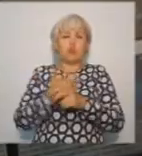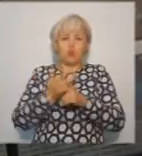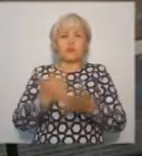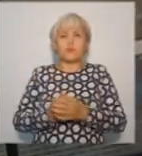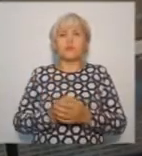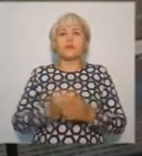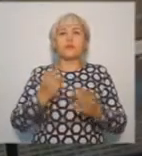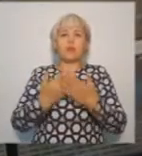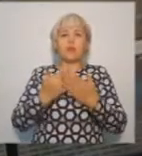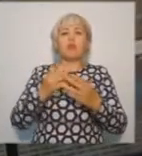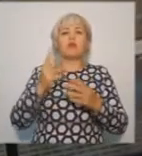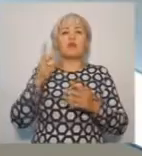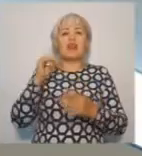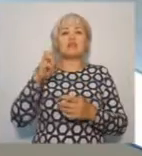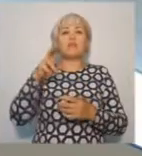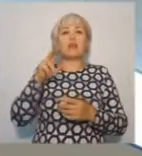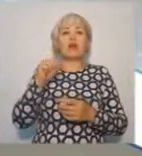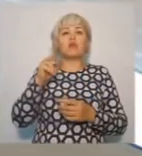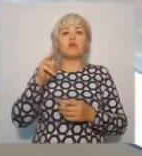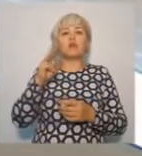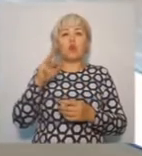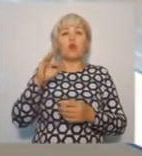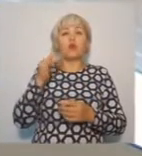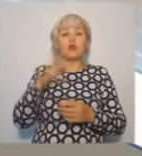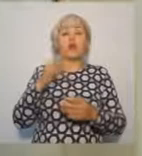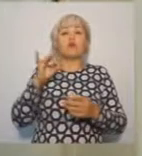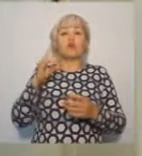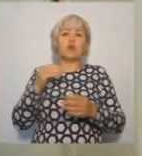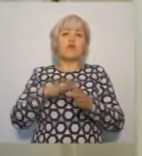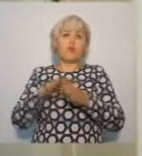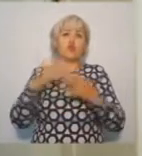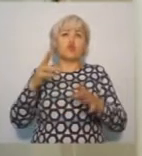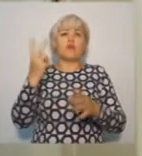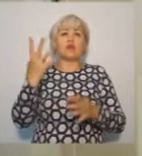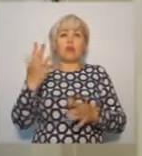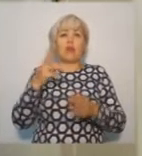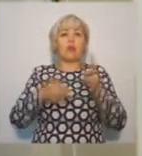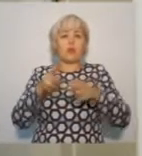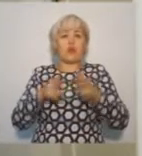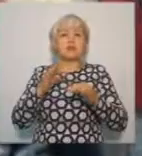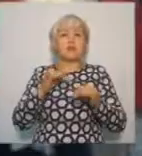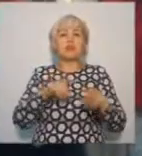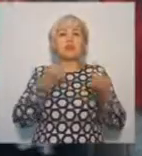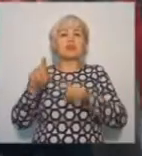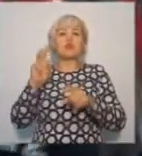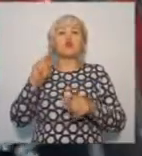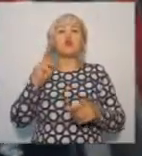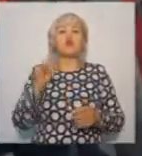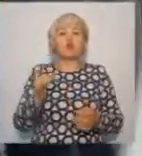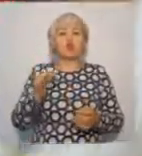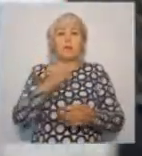трансплантологии в регионе. До этого была проделана большая работа на административном и законодательном уровне. Мы